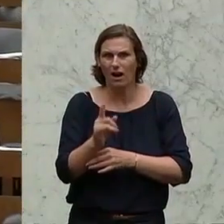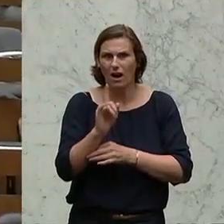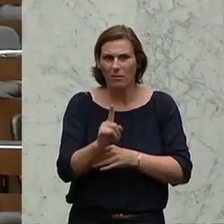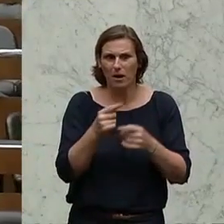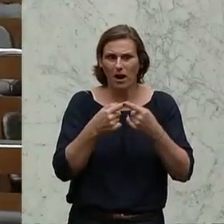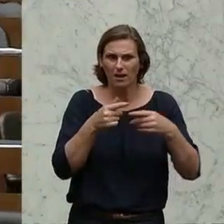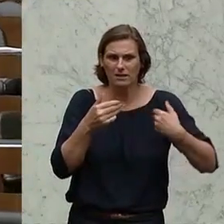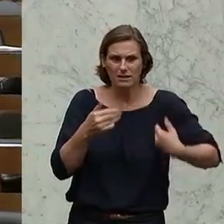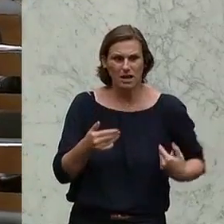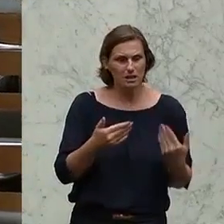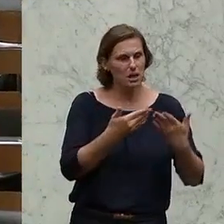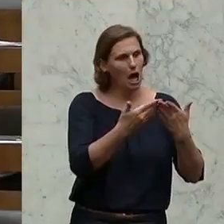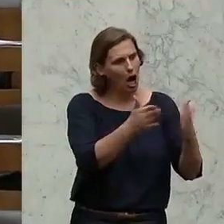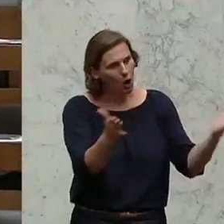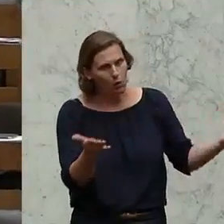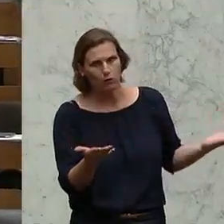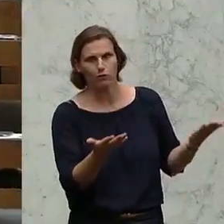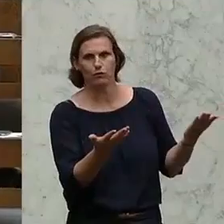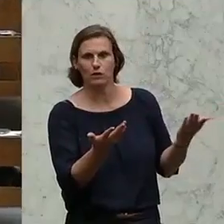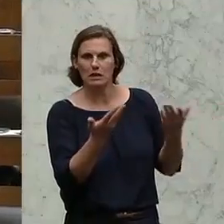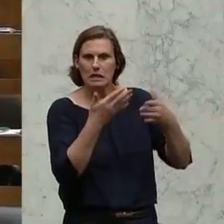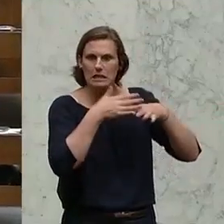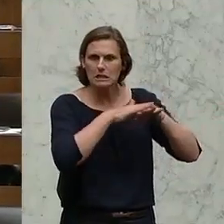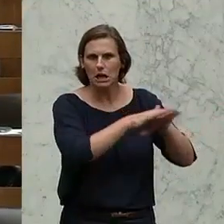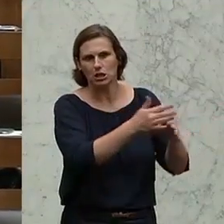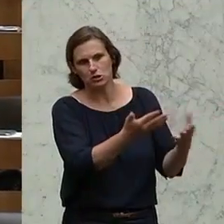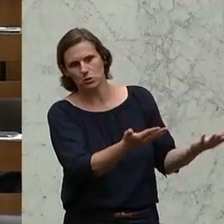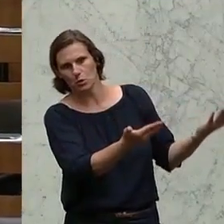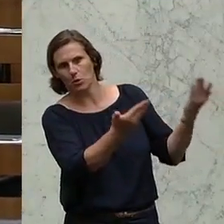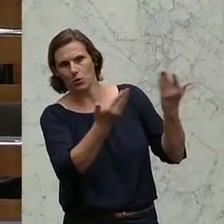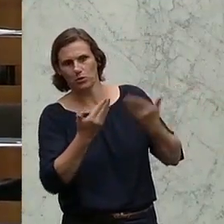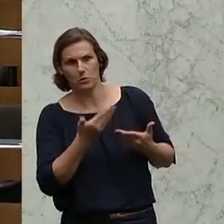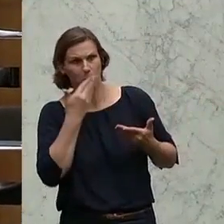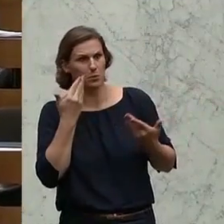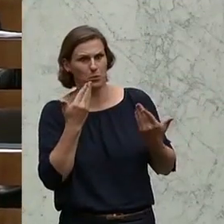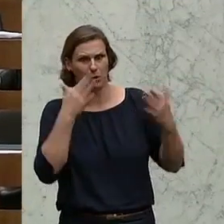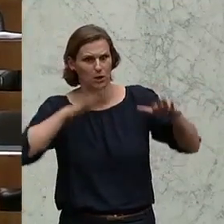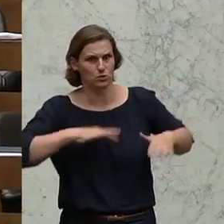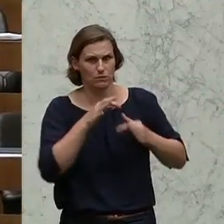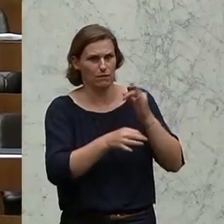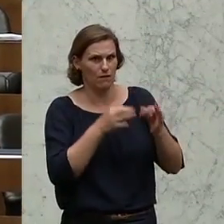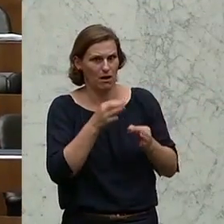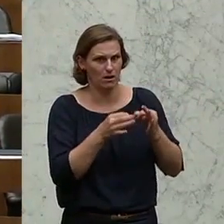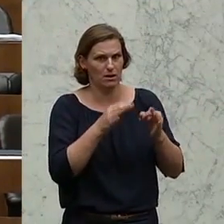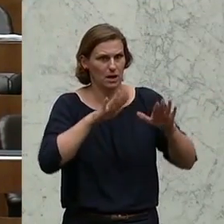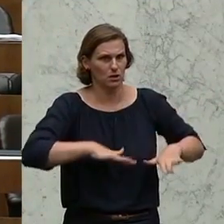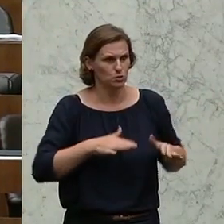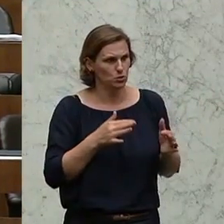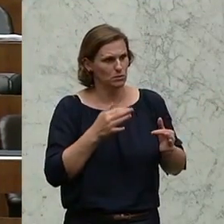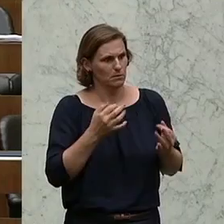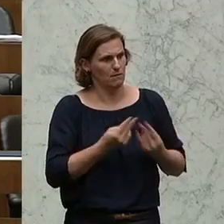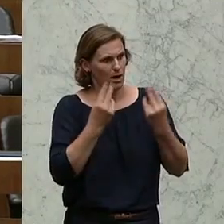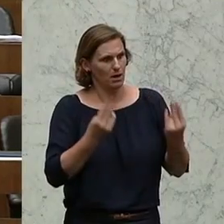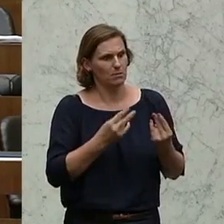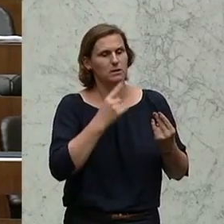alles auf. Sie machen das Integrationsjahr auf ohne Asylverfahren. Da werden Asylwerber mit, und da steht wörtlich im